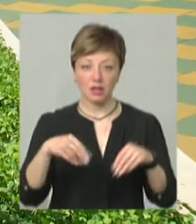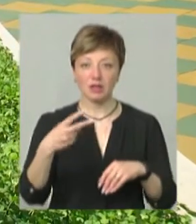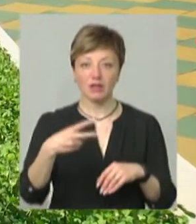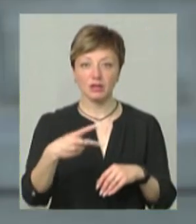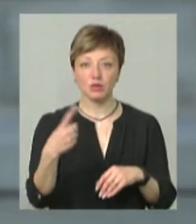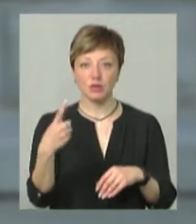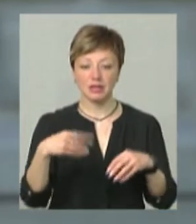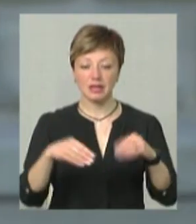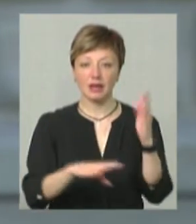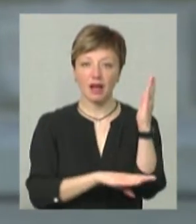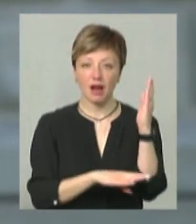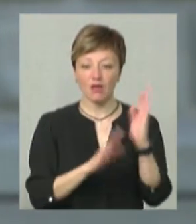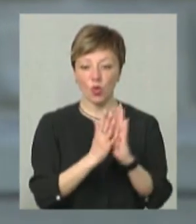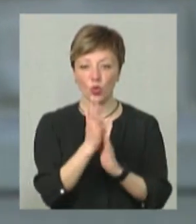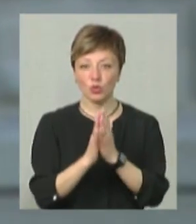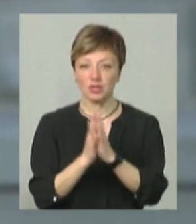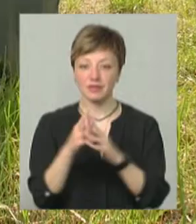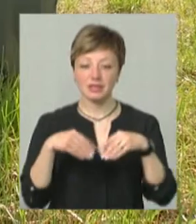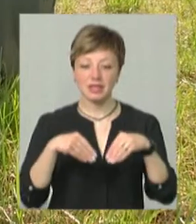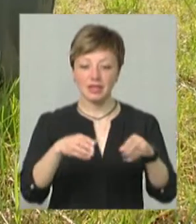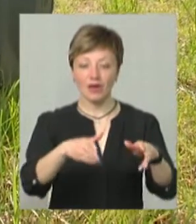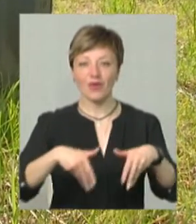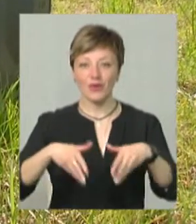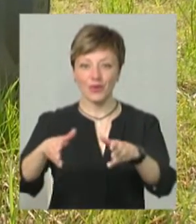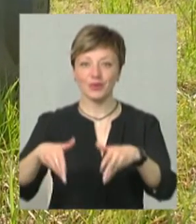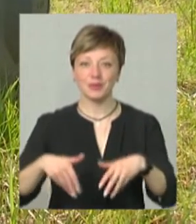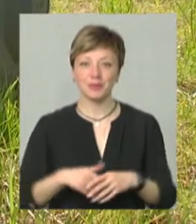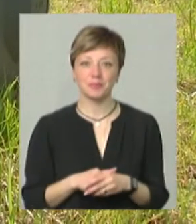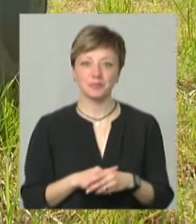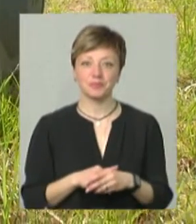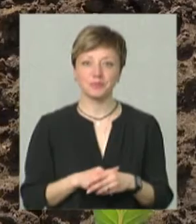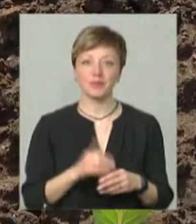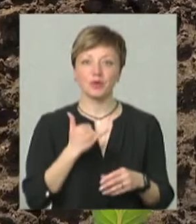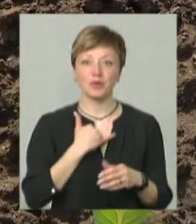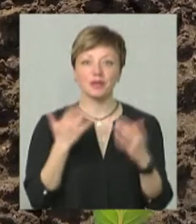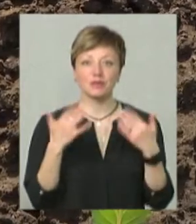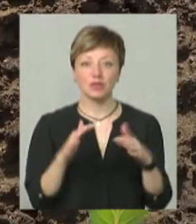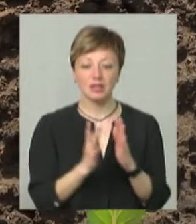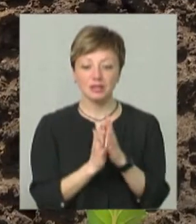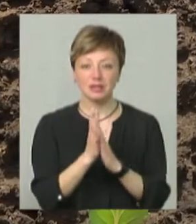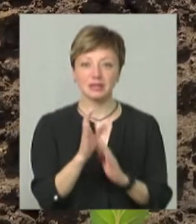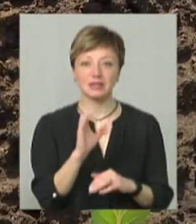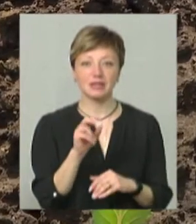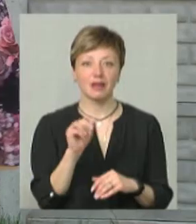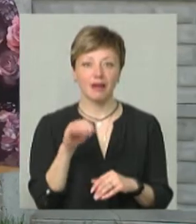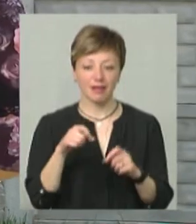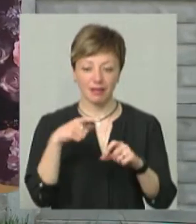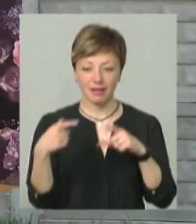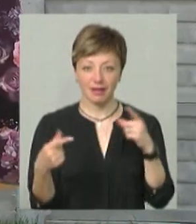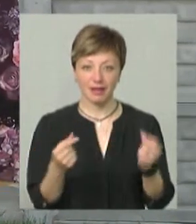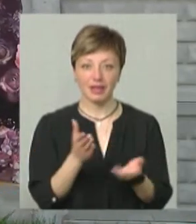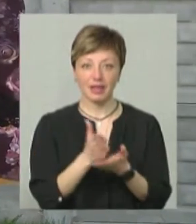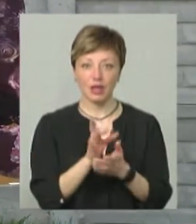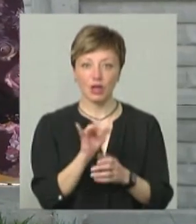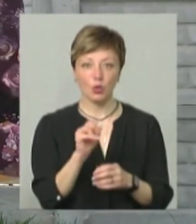садженець дерев та кущів, засіли грядки-городини. Почти у вже зійшов салатик. Тут у нас ще є